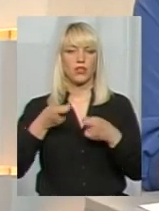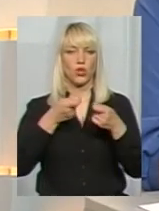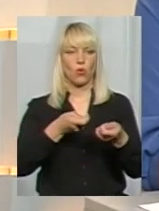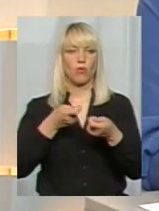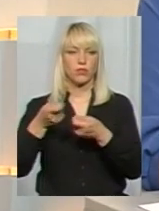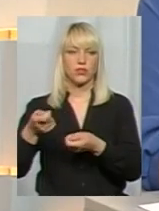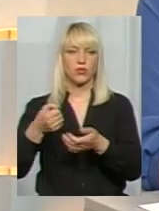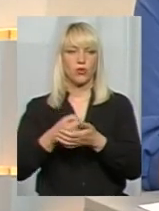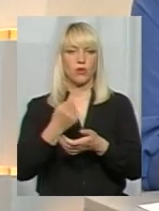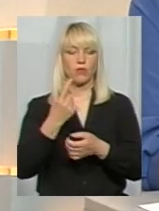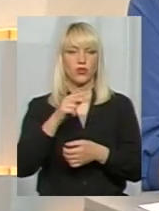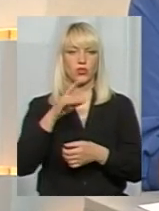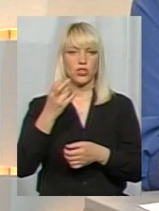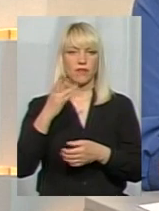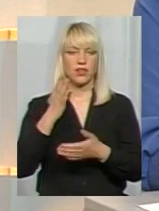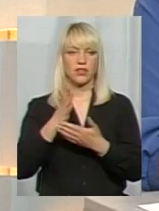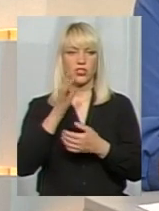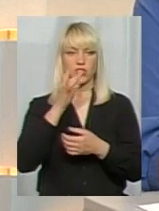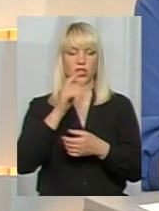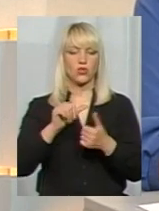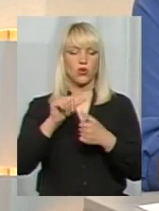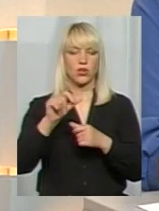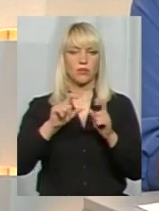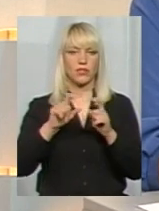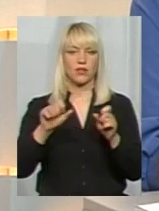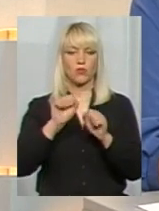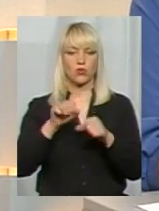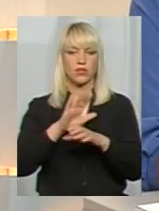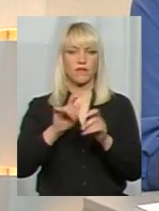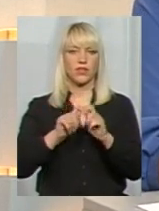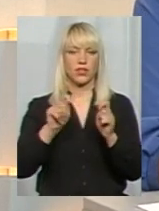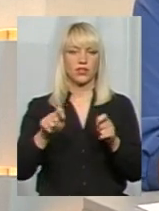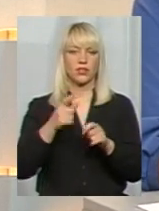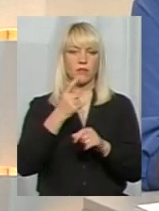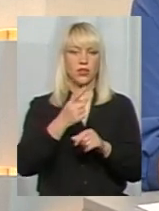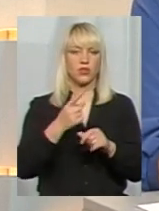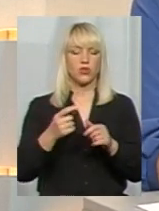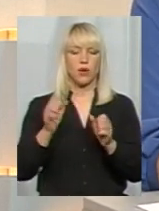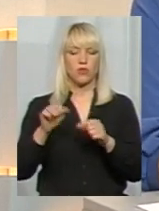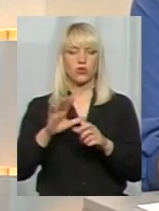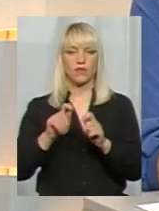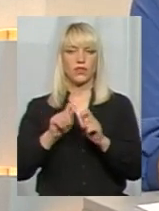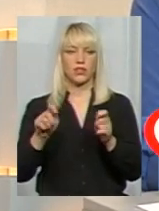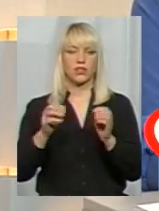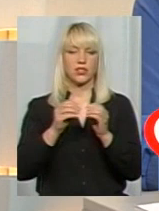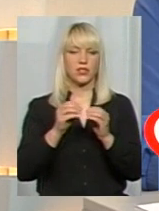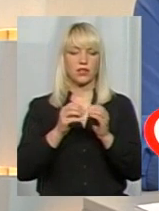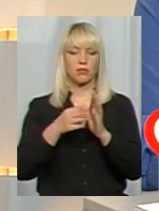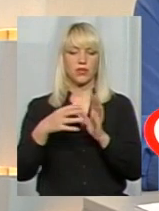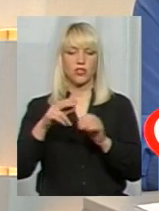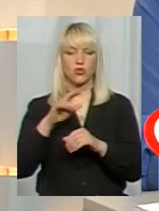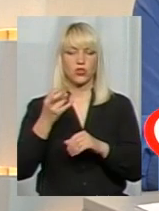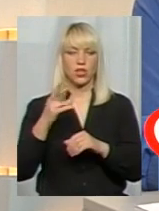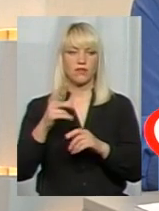червня є ще час. Окрімі заклади можуть не відкритися 1, можуть відкритися 10 чи 15 червня, тобто в залежності від змін і